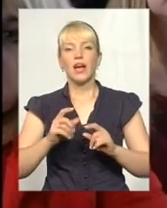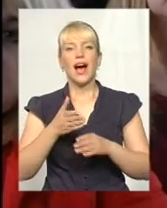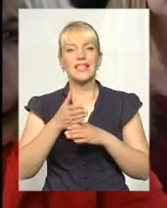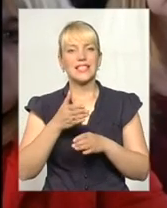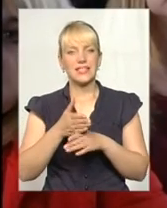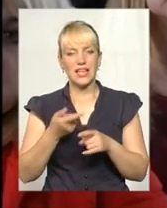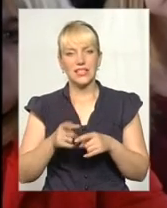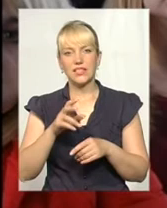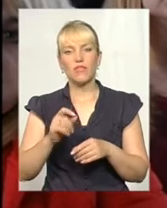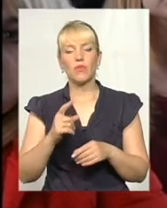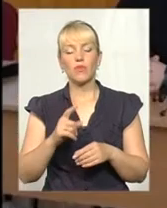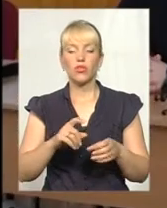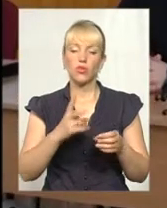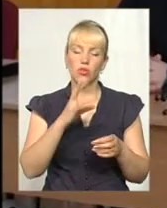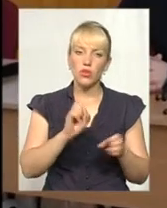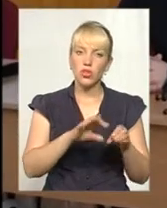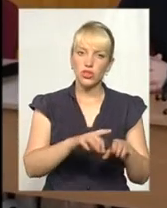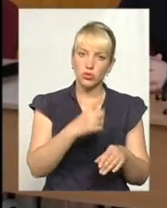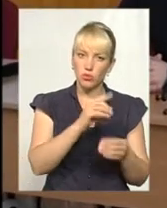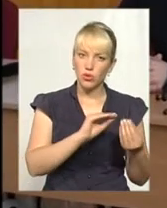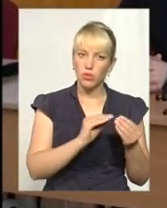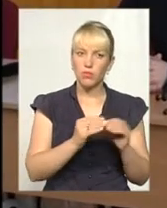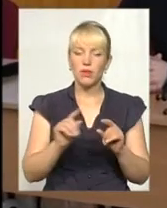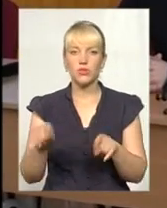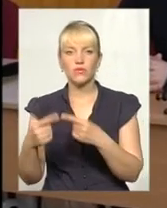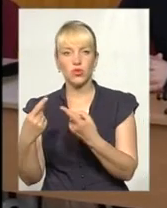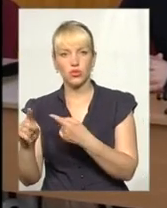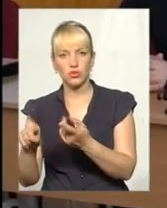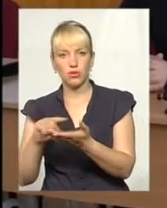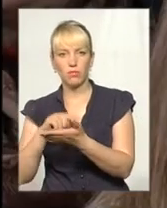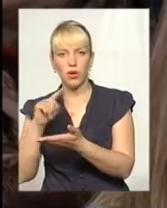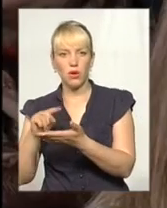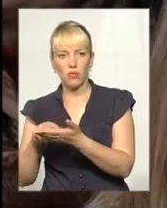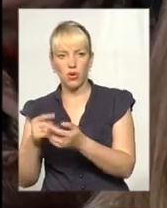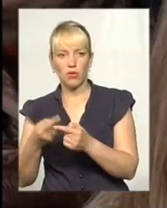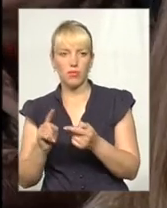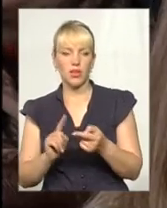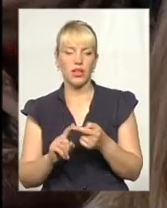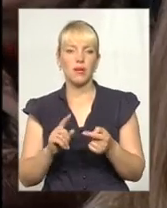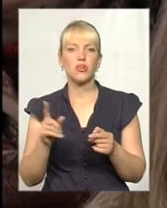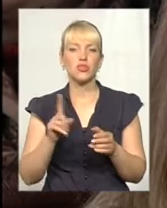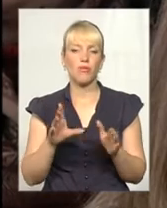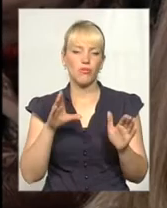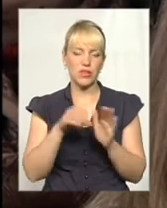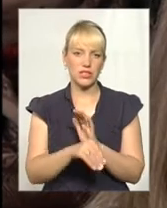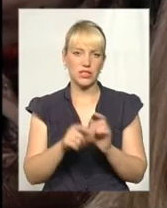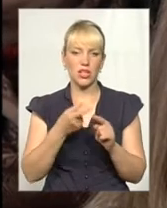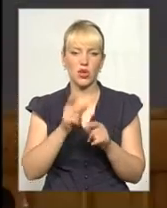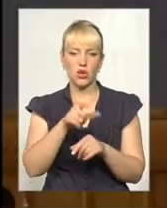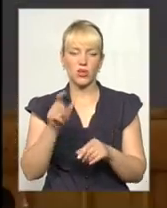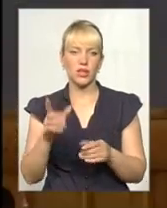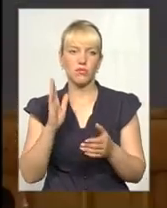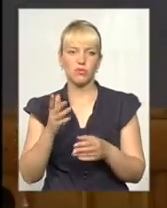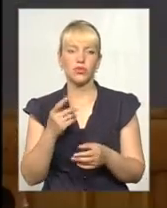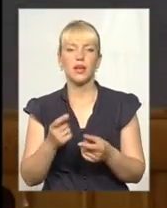однієї проблеми створює іншу. За умови відкриття в усіх школах Хмельницького посад педагогів-дефектологів постане питання, звідки брати